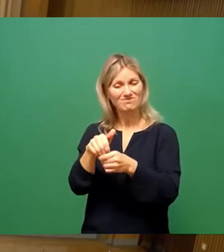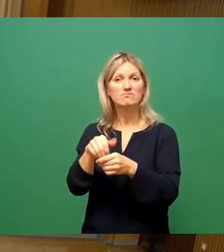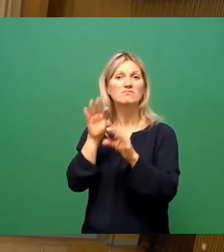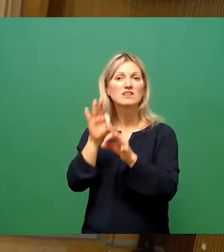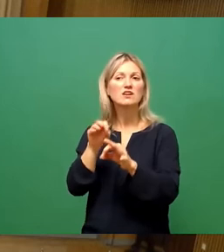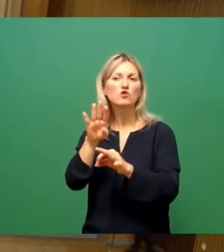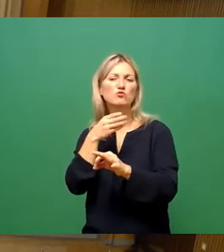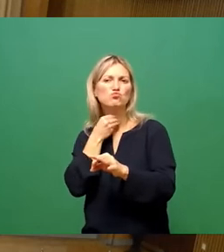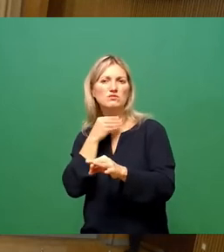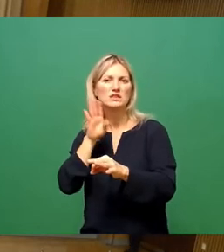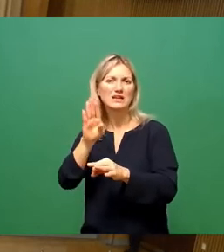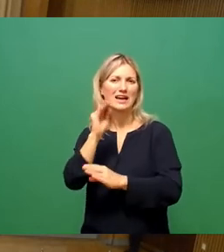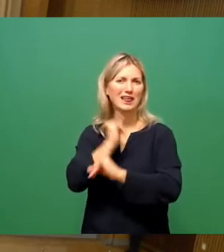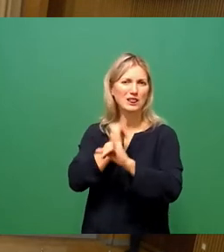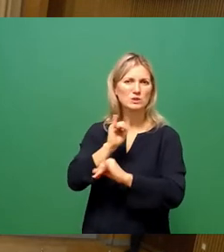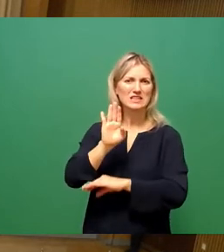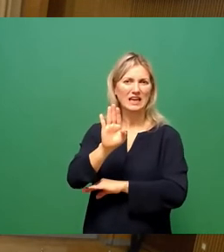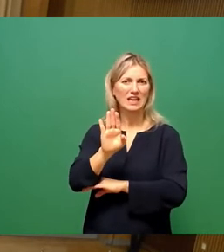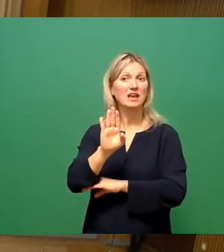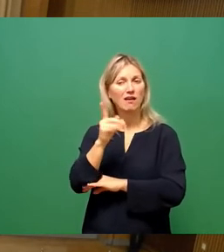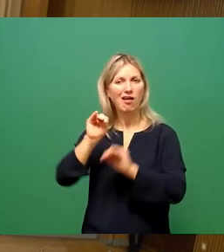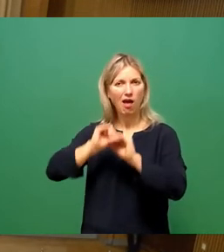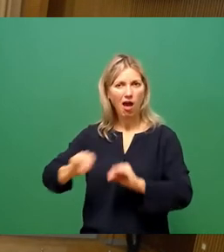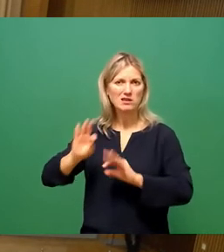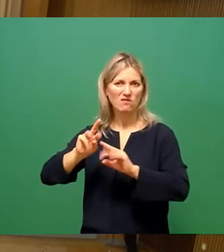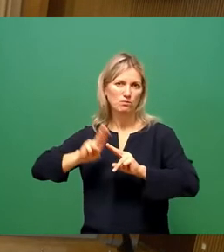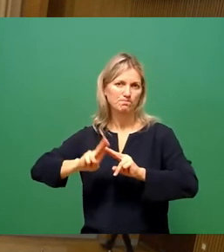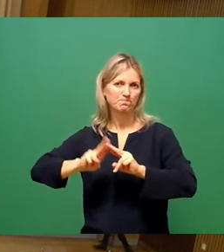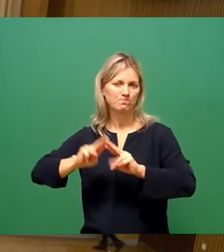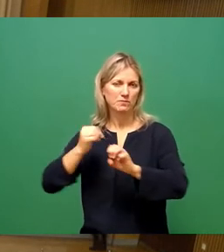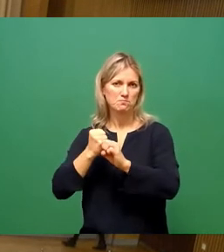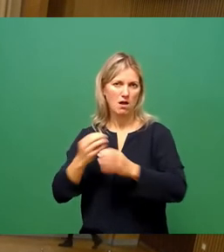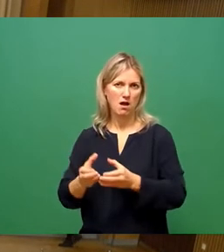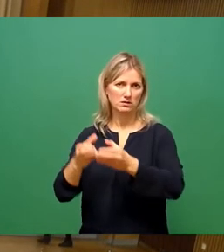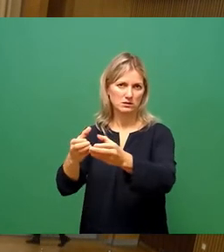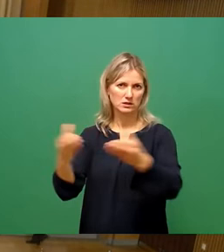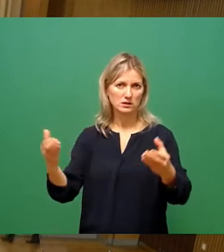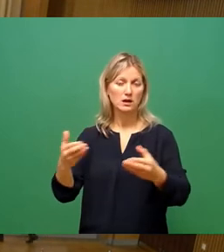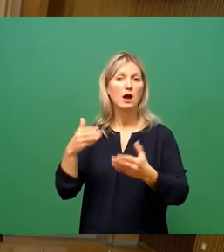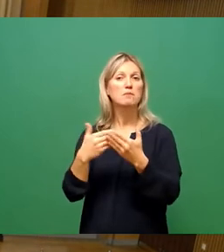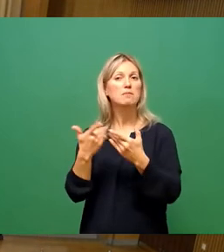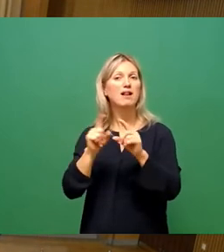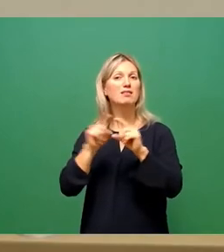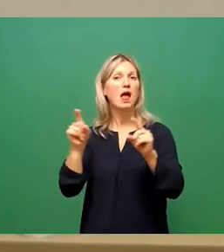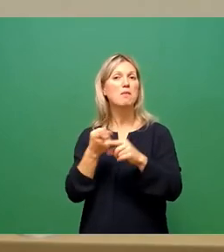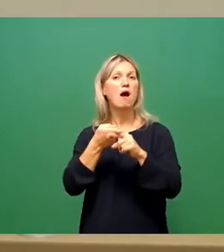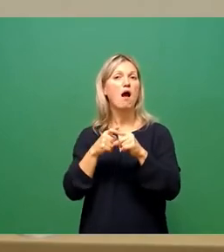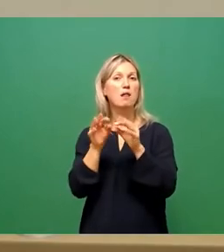der Industrie aufbereitet wird. Hierzu geht es ja vor allen Dingen um die Halbleiterindustrie, die solches